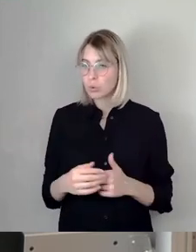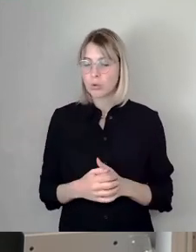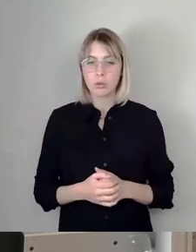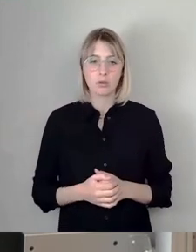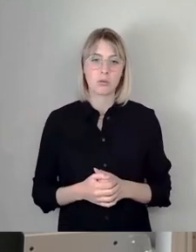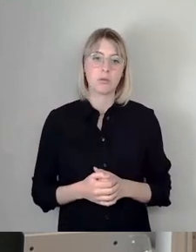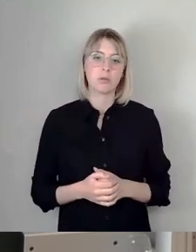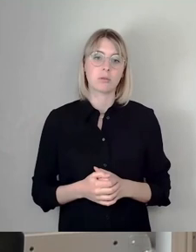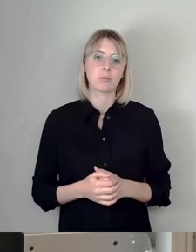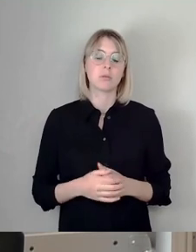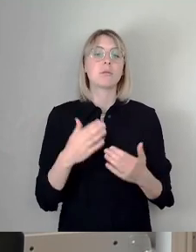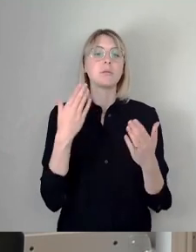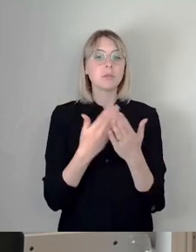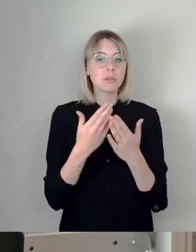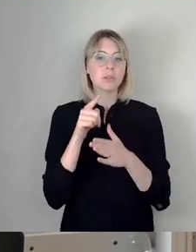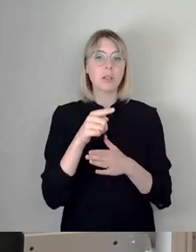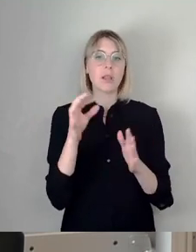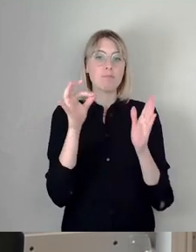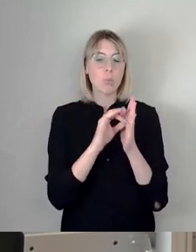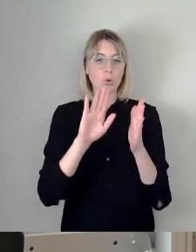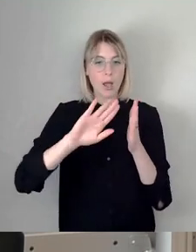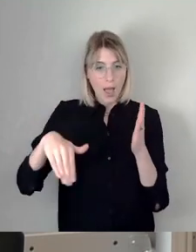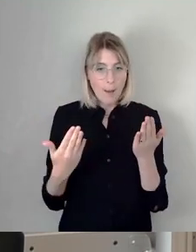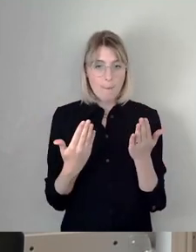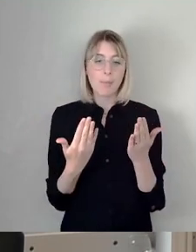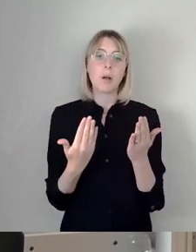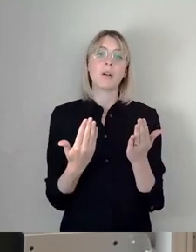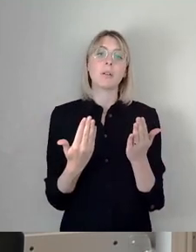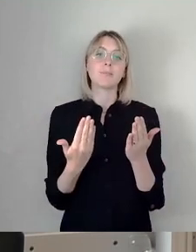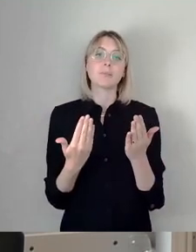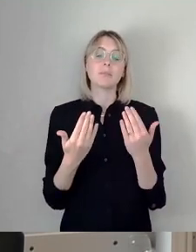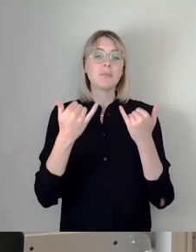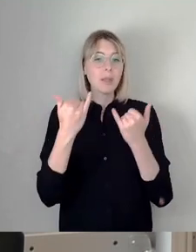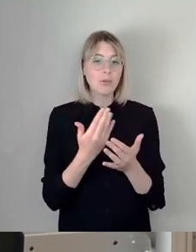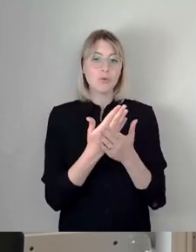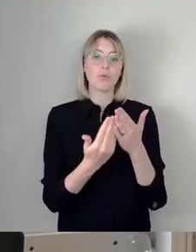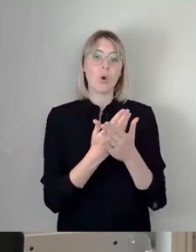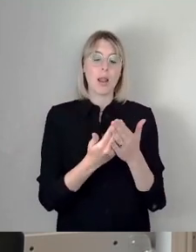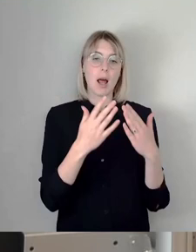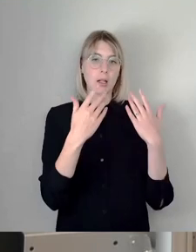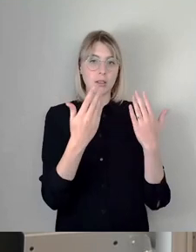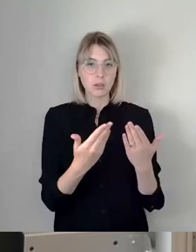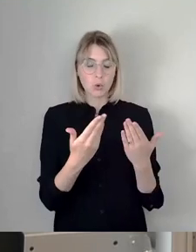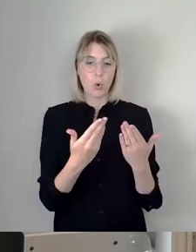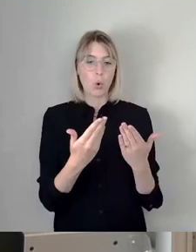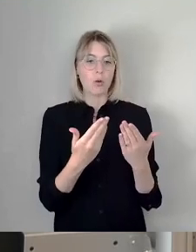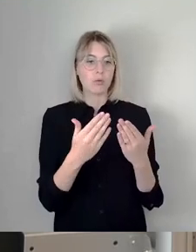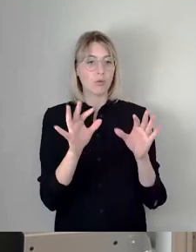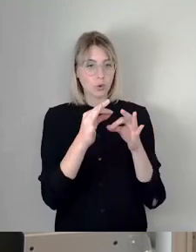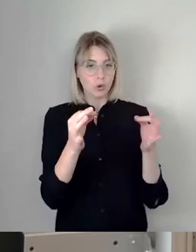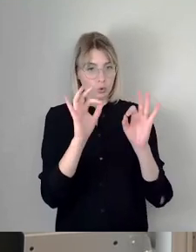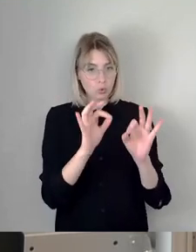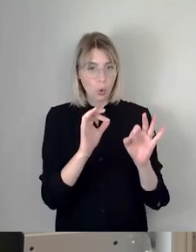Und deswegen haben wir diesen Punkt rausgenommen. Und jetzt ist die Vorlage, sage ich mal, macht sie das, was sie soll, sich nämlich dieses